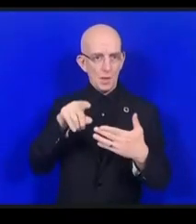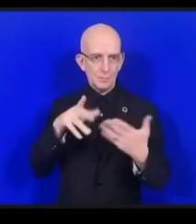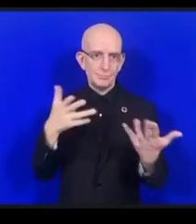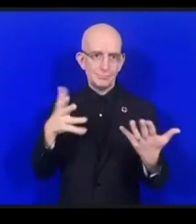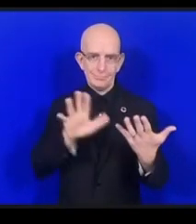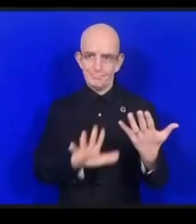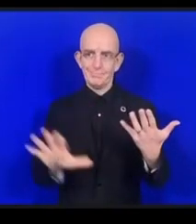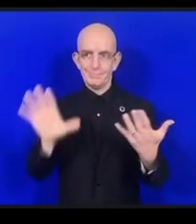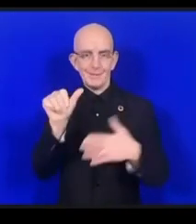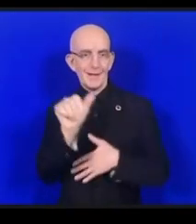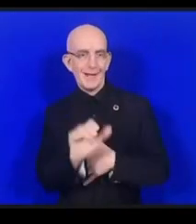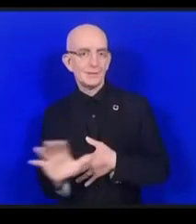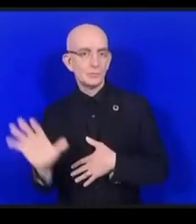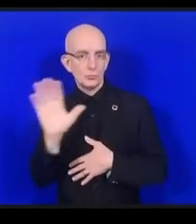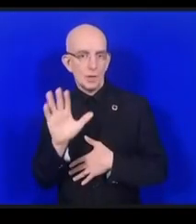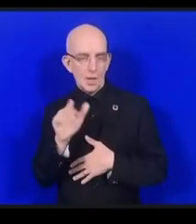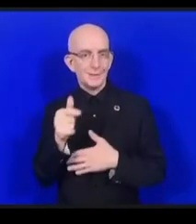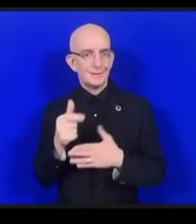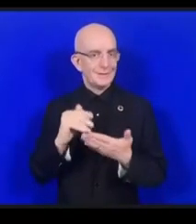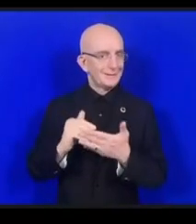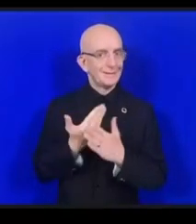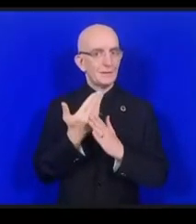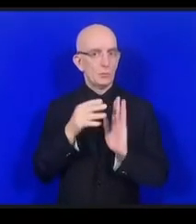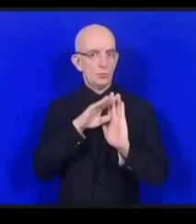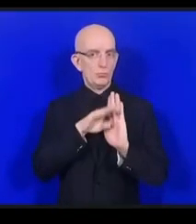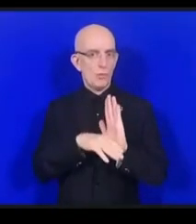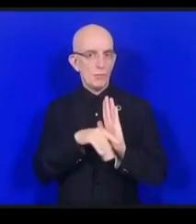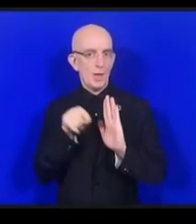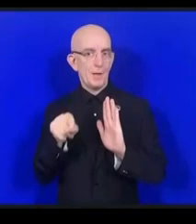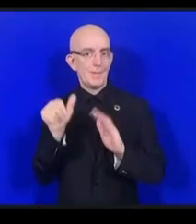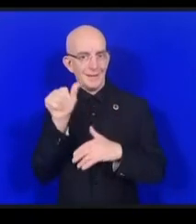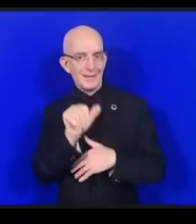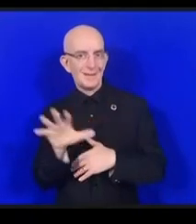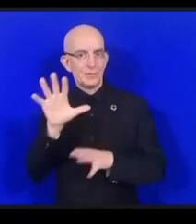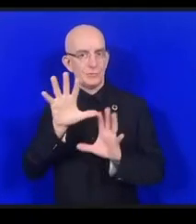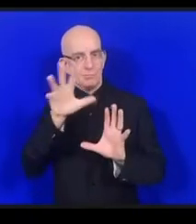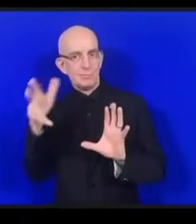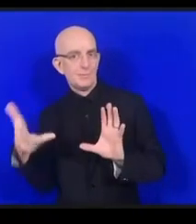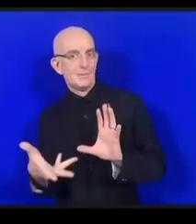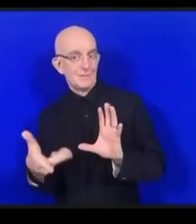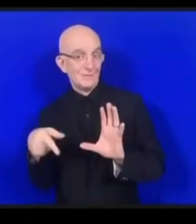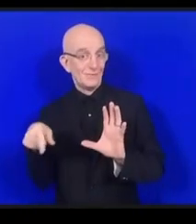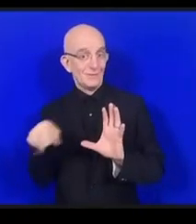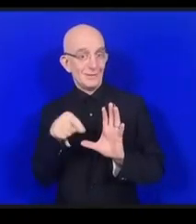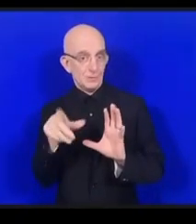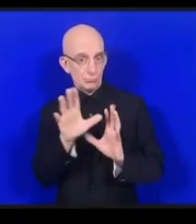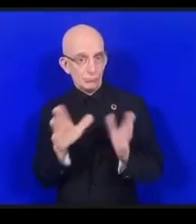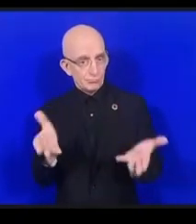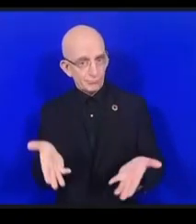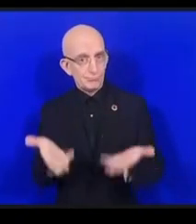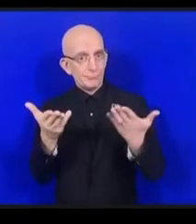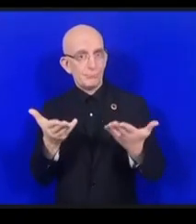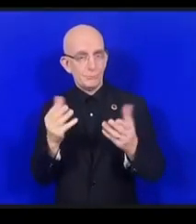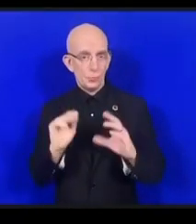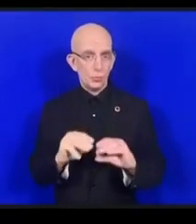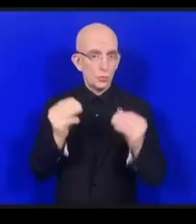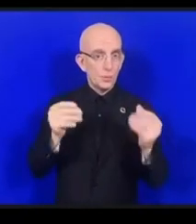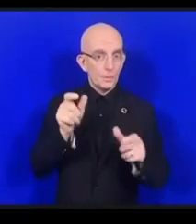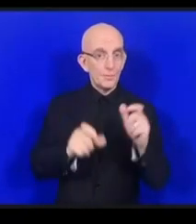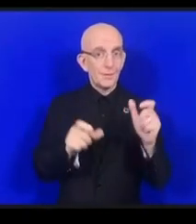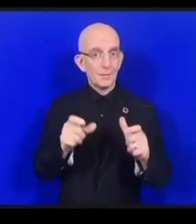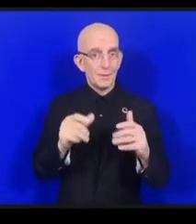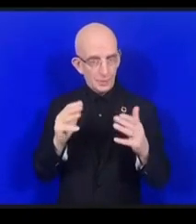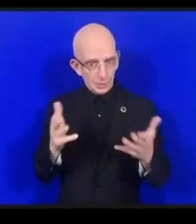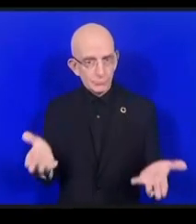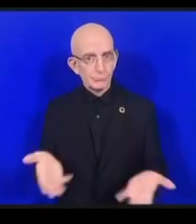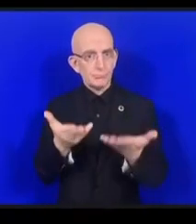région Asie-Pacifique pour les jeunes qui vise à donner plus de compétences aux jeunes pour qu'ils discutent de la gouvernance